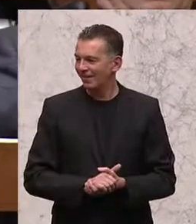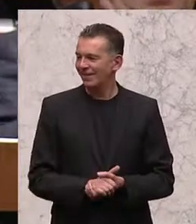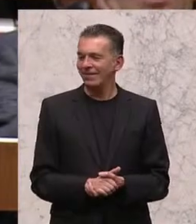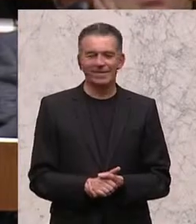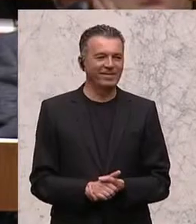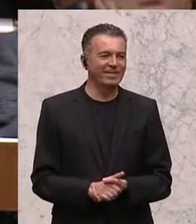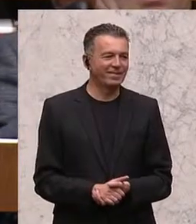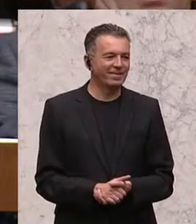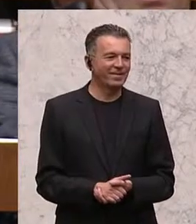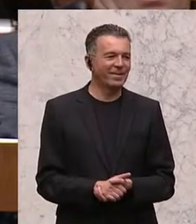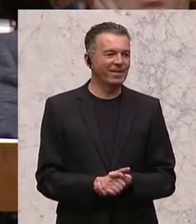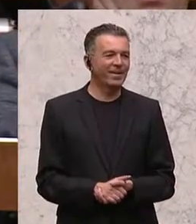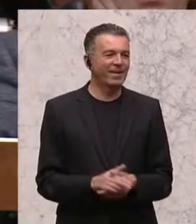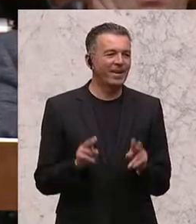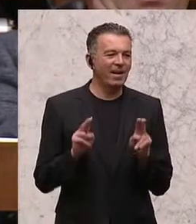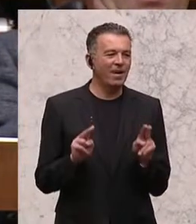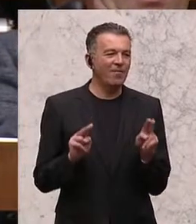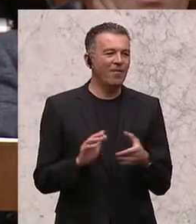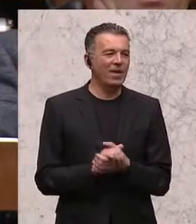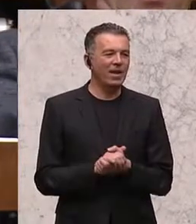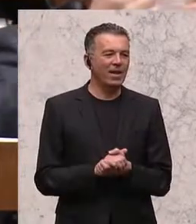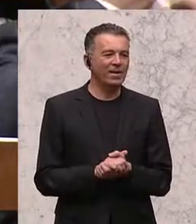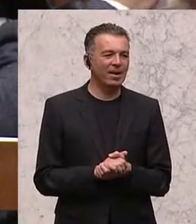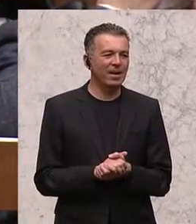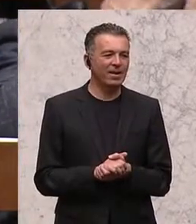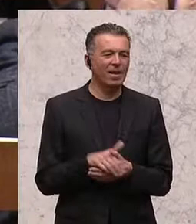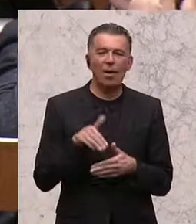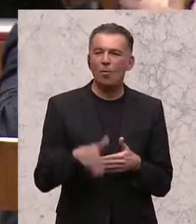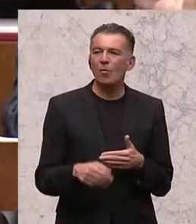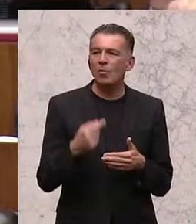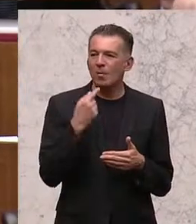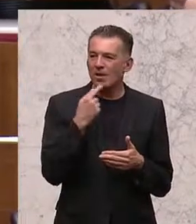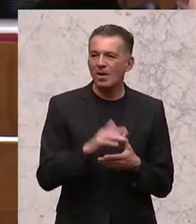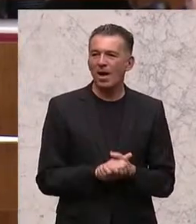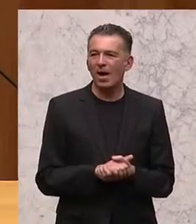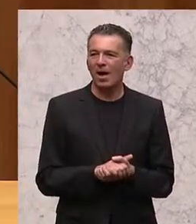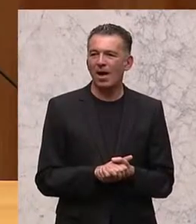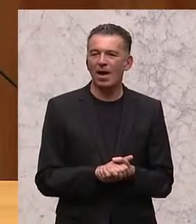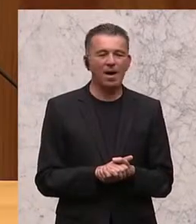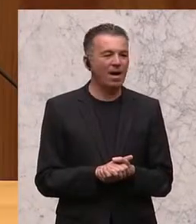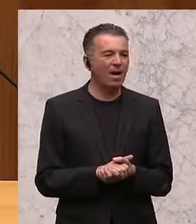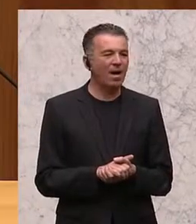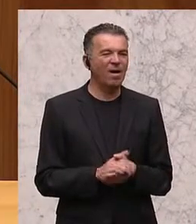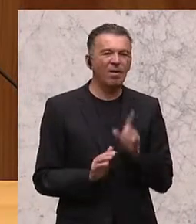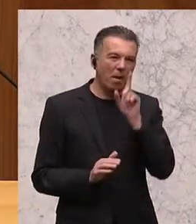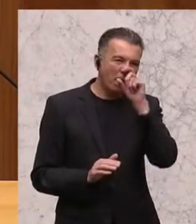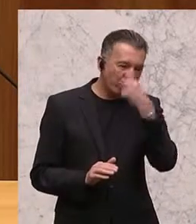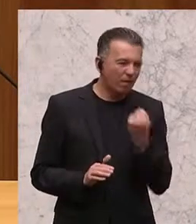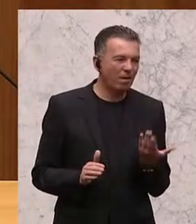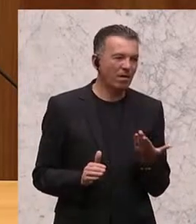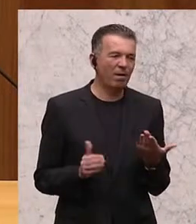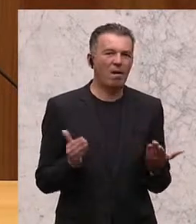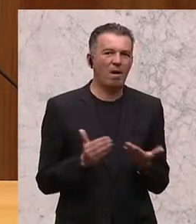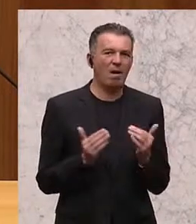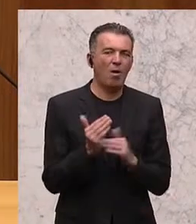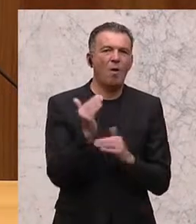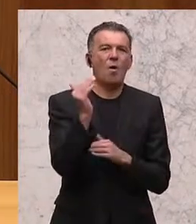Das heißt, in Wirklichkeit muss man doch sagen, dass da die Trickserei in Zug gehalten hat. Und das